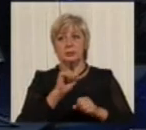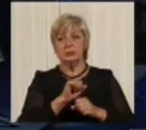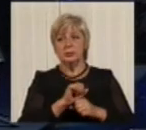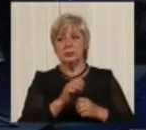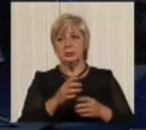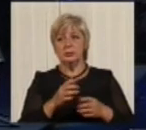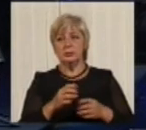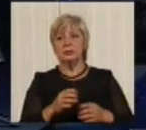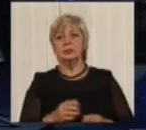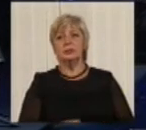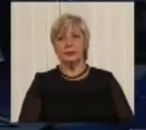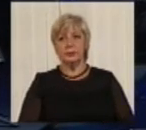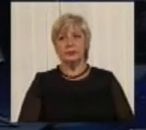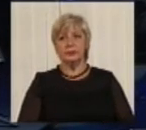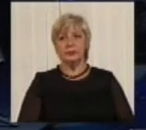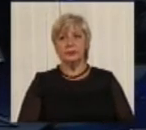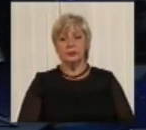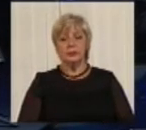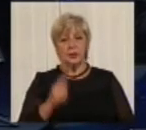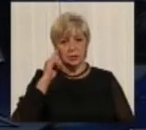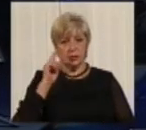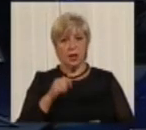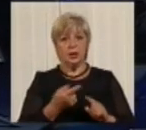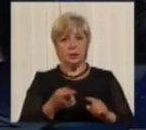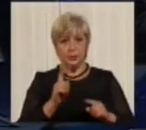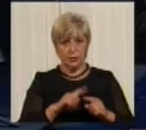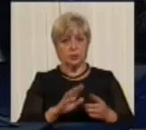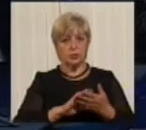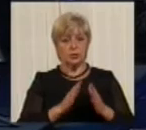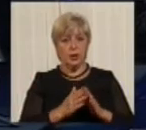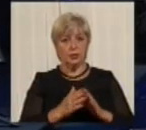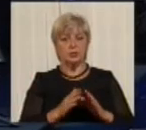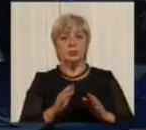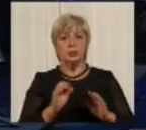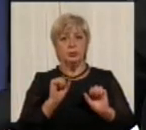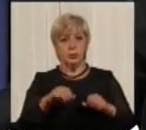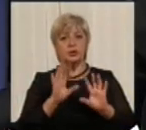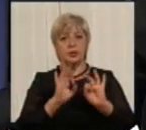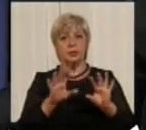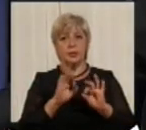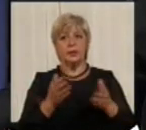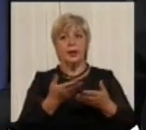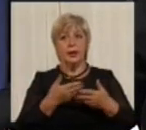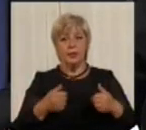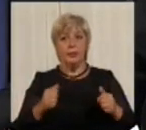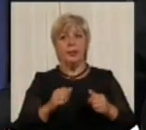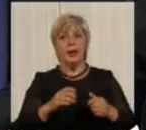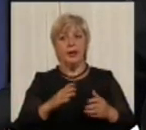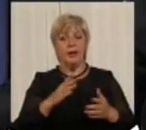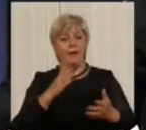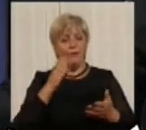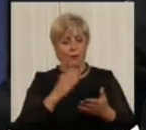Доброго вечора, слухаю. Я зрозумів. Володійте цією ситуацією стосовно цього місця. Можете прокоментувати? Ми володіємо всією